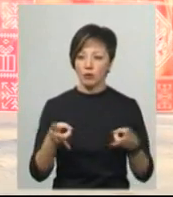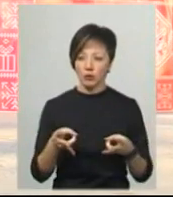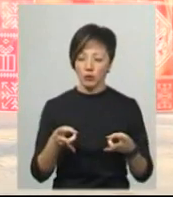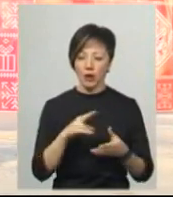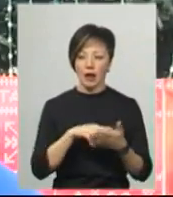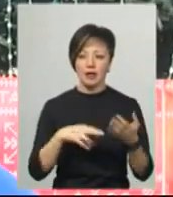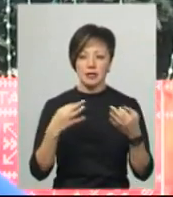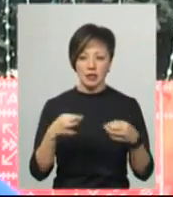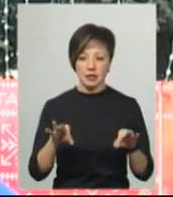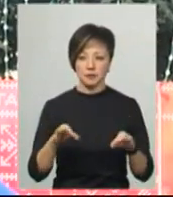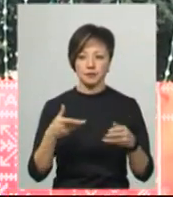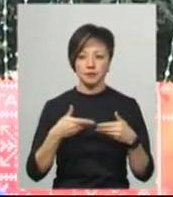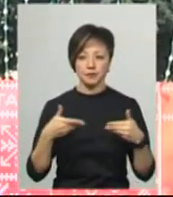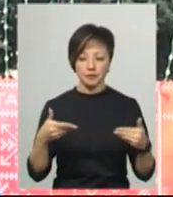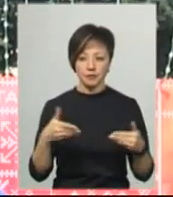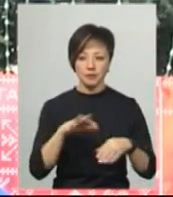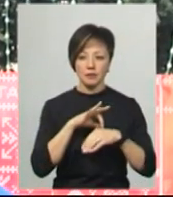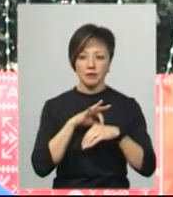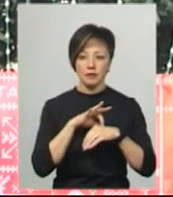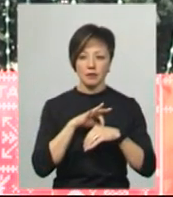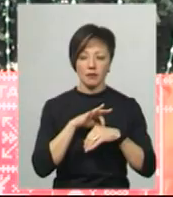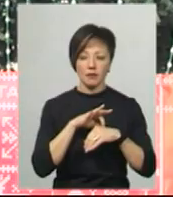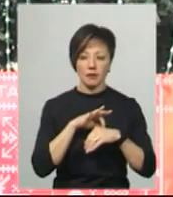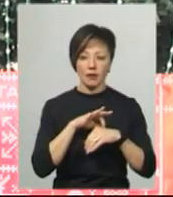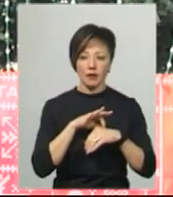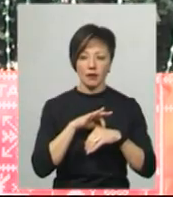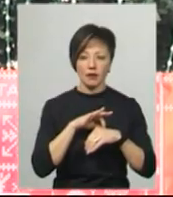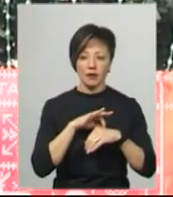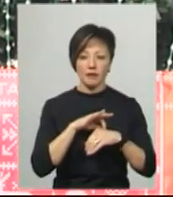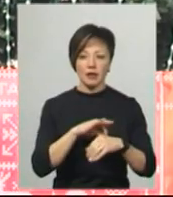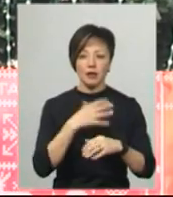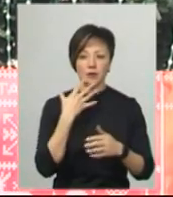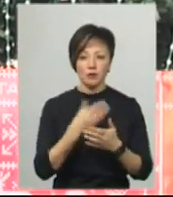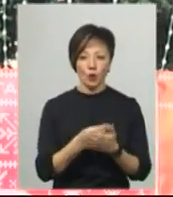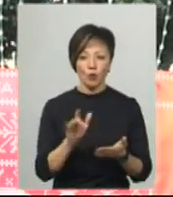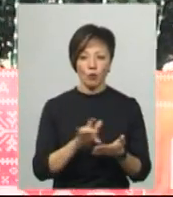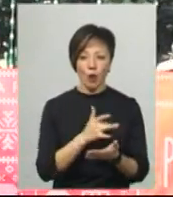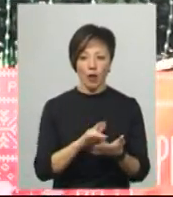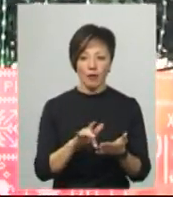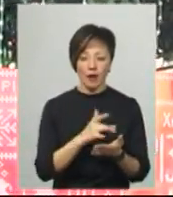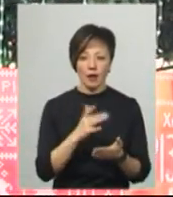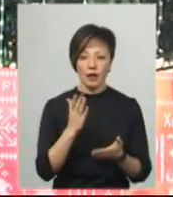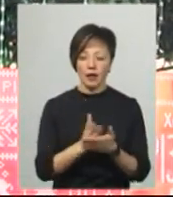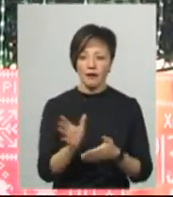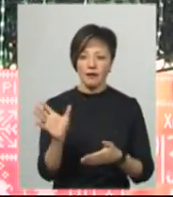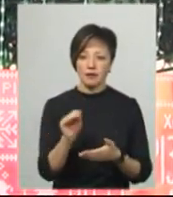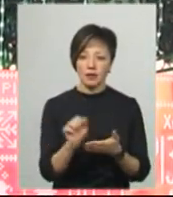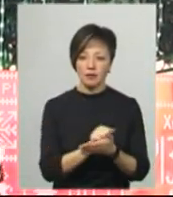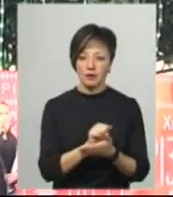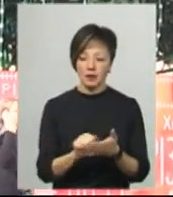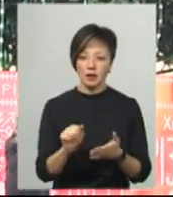ліцензії. Ми ведемо, скажімо так, свою бухгалтерію, де в нас є всі накладні,